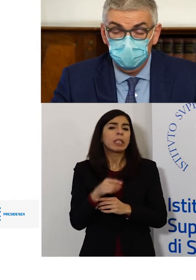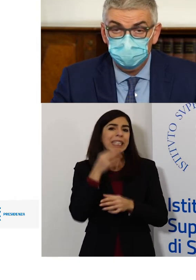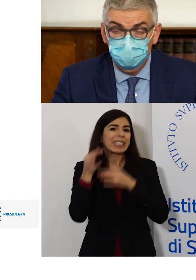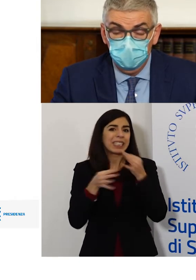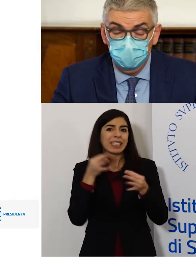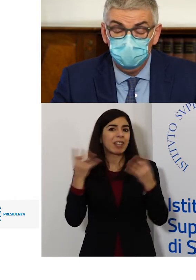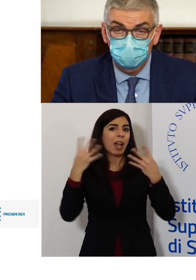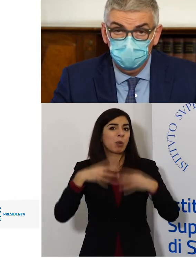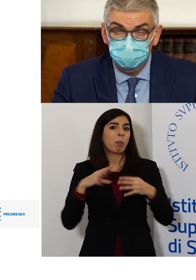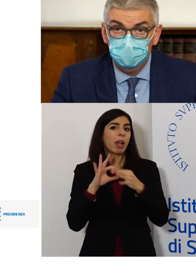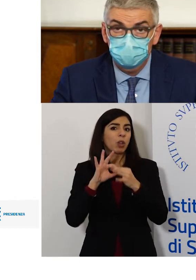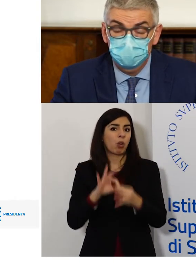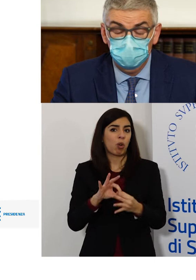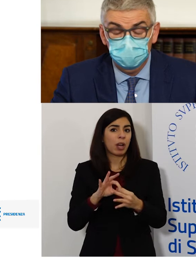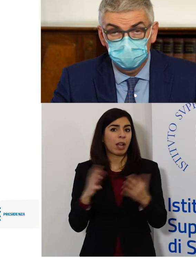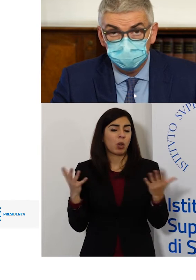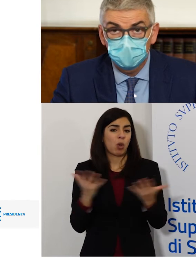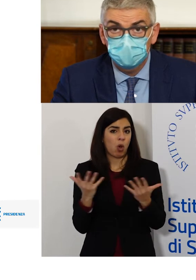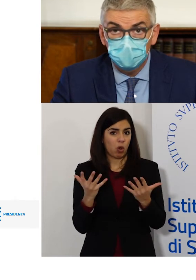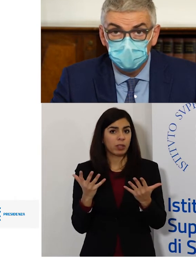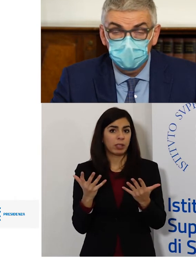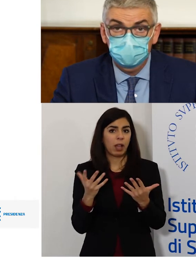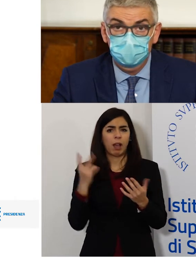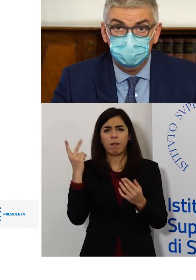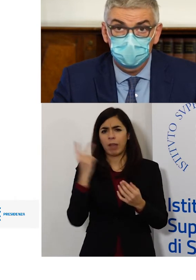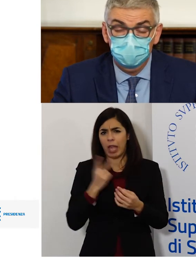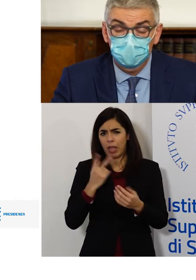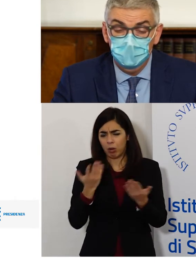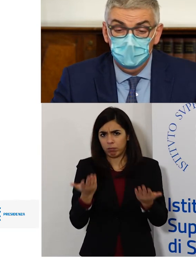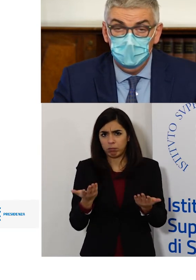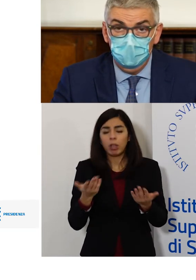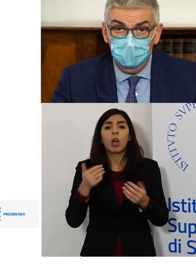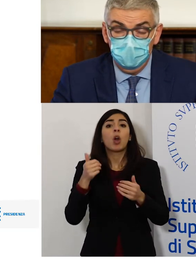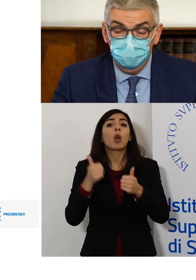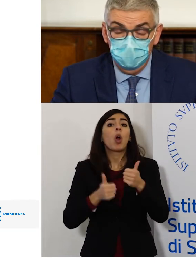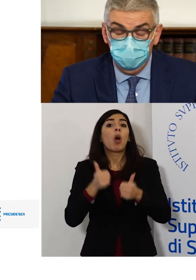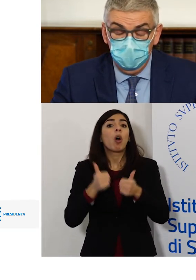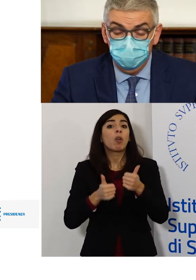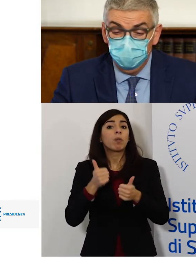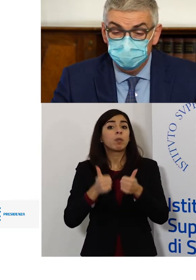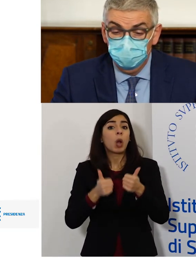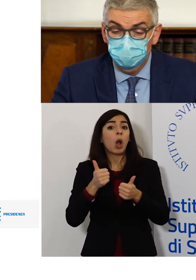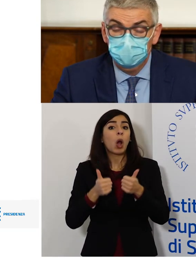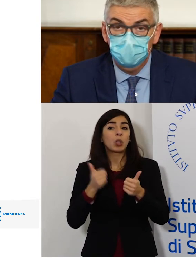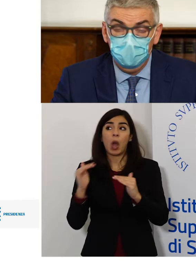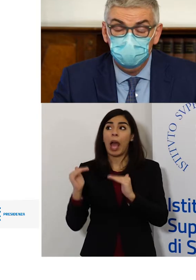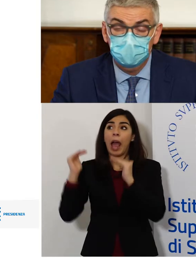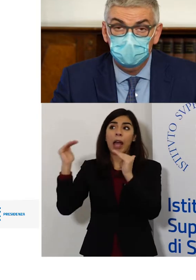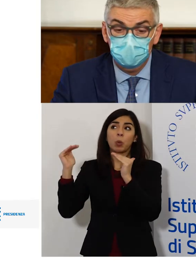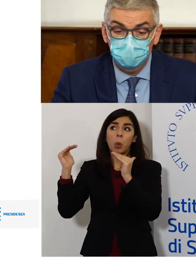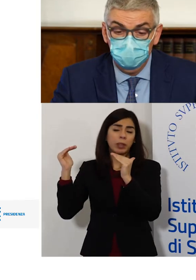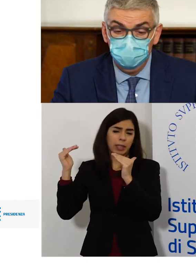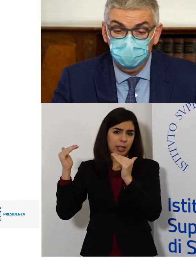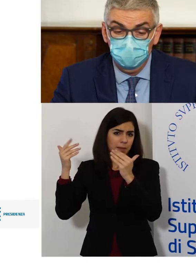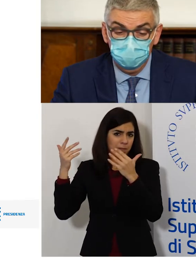traduce anche, sebbene in una quantità, in una dimensione più limitata rispetto alla popolazione adulta, ma